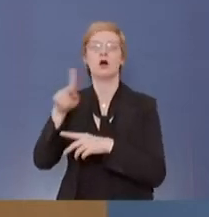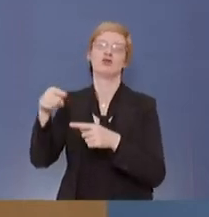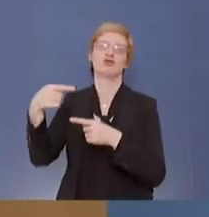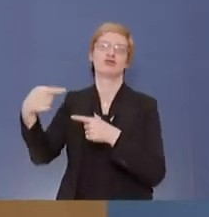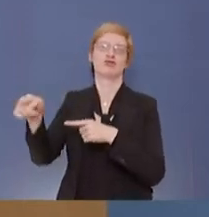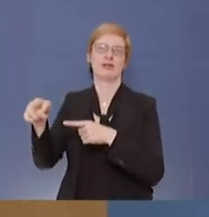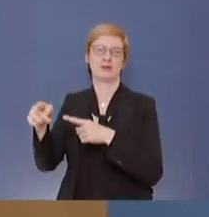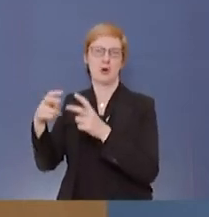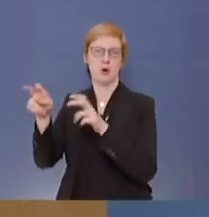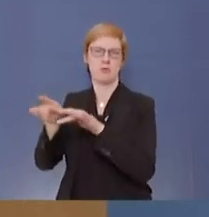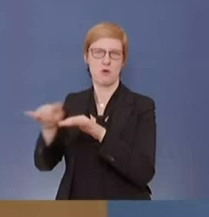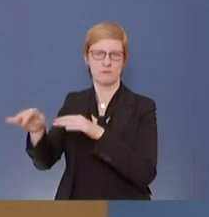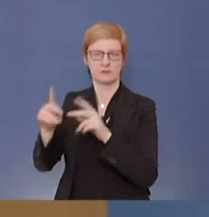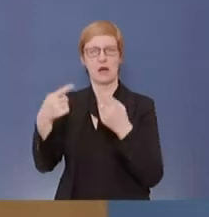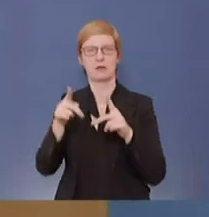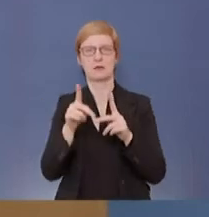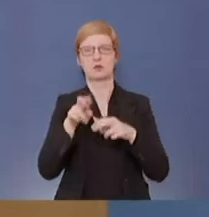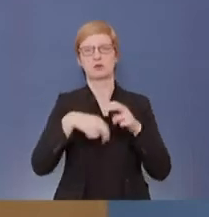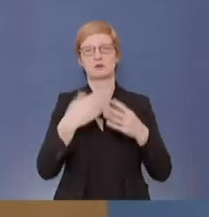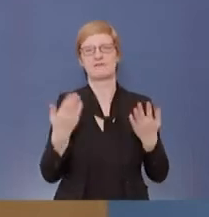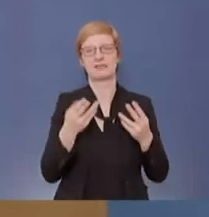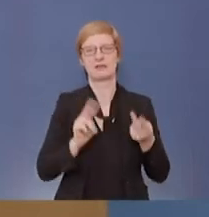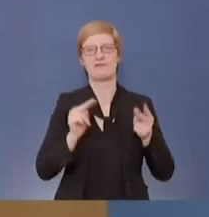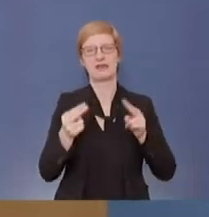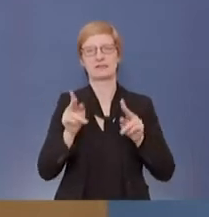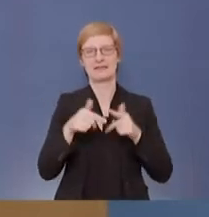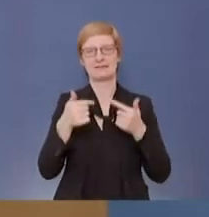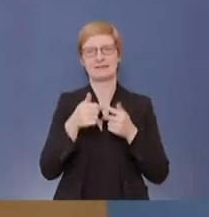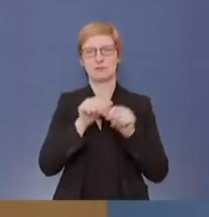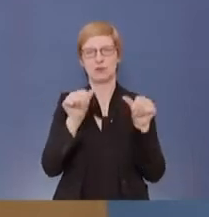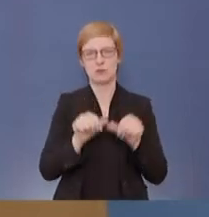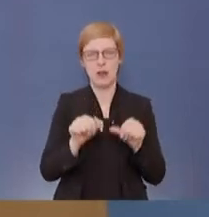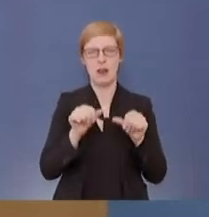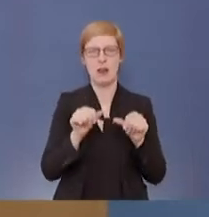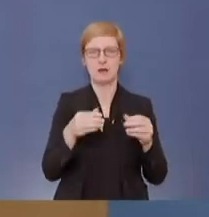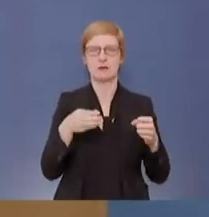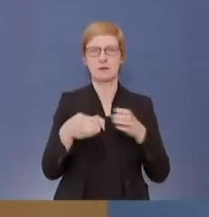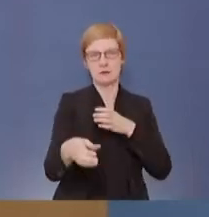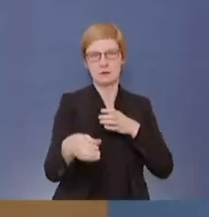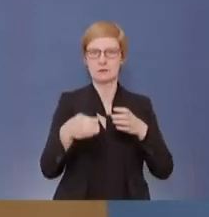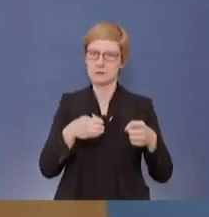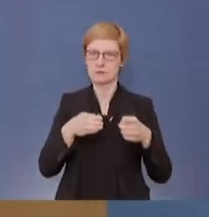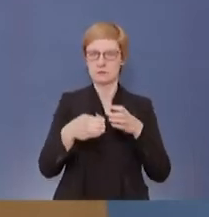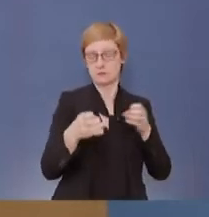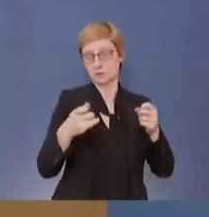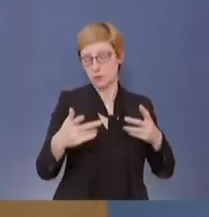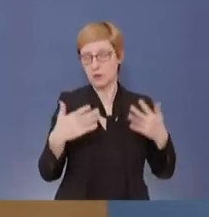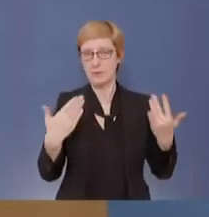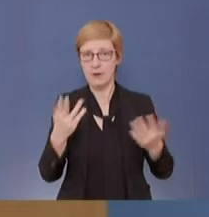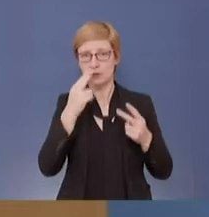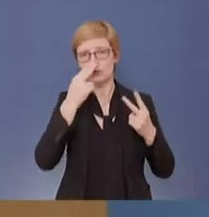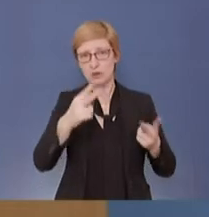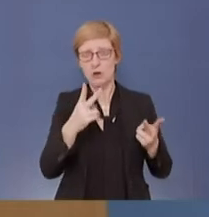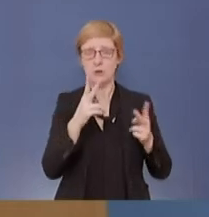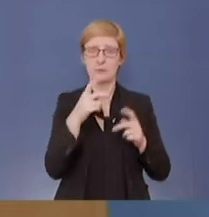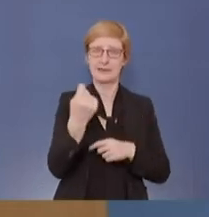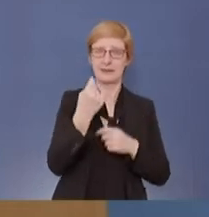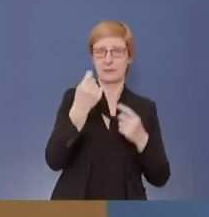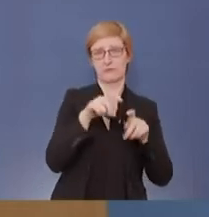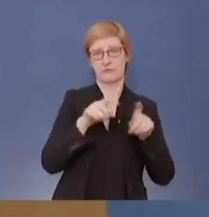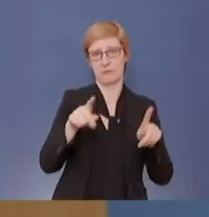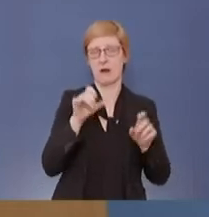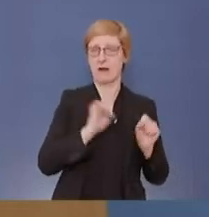andere nehmen Wechselteammodelle. Und das muss auch jeweils vor Ort geklärt werden, welches Modell den betrieblichen Anforderungen gerecht wird und